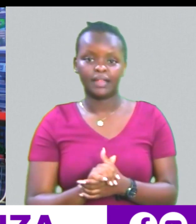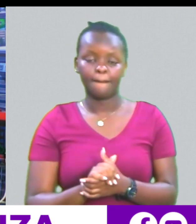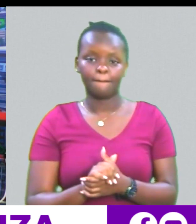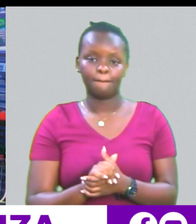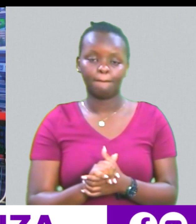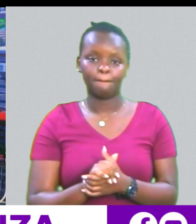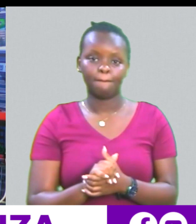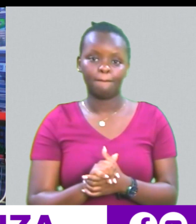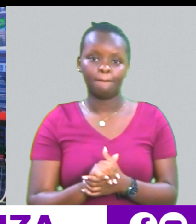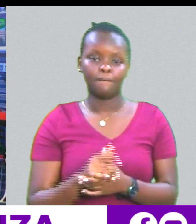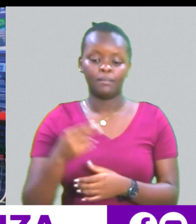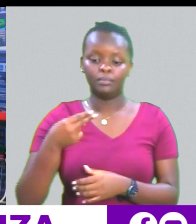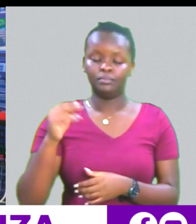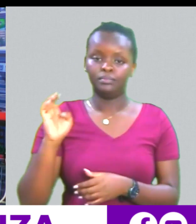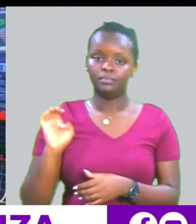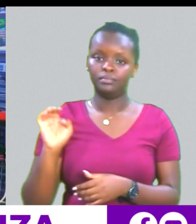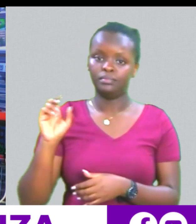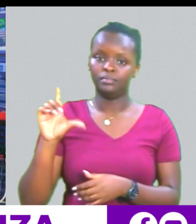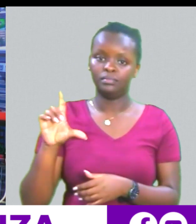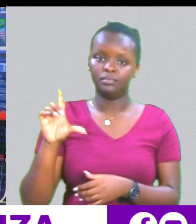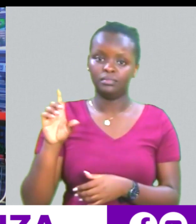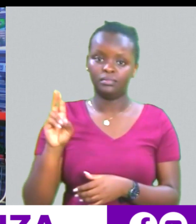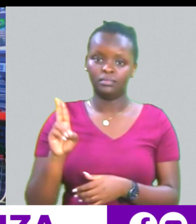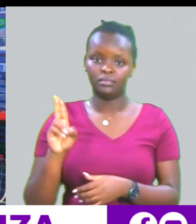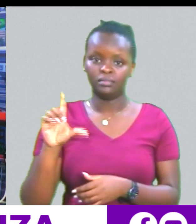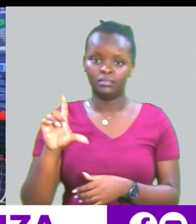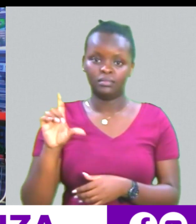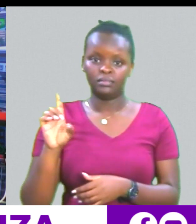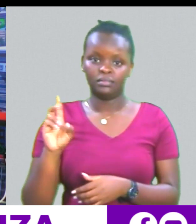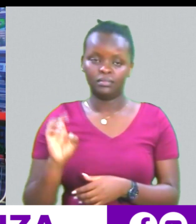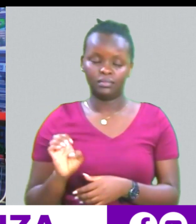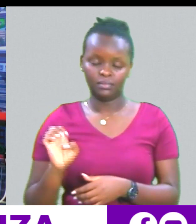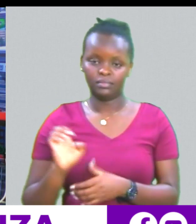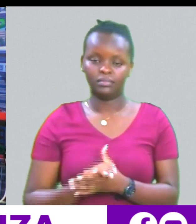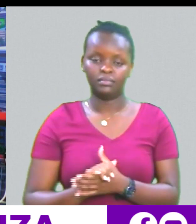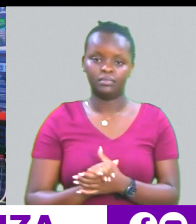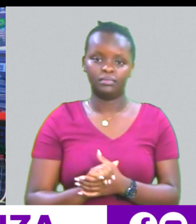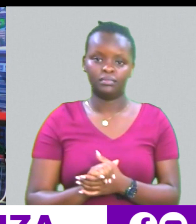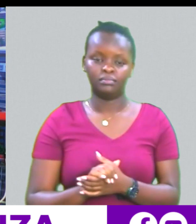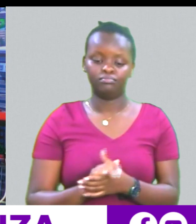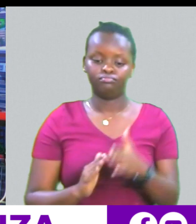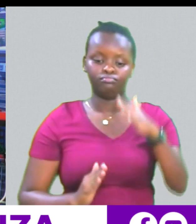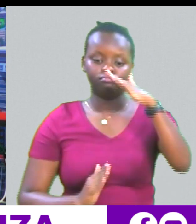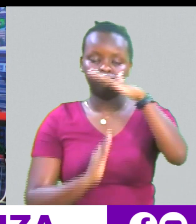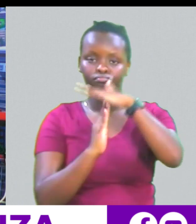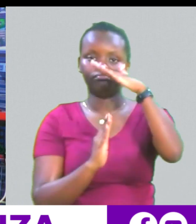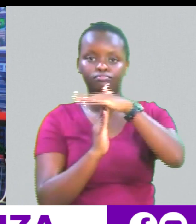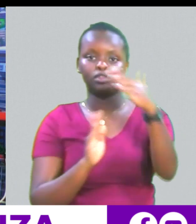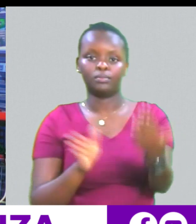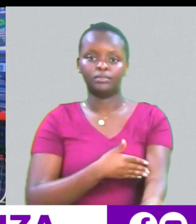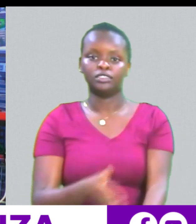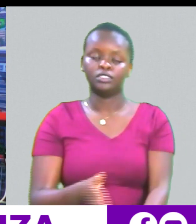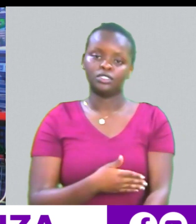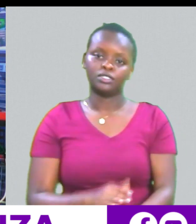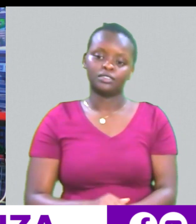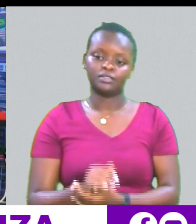helule helule hizu ndo zilikuwa like the topmost hizu wenzi yaa harambe, harambe, i